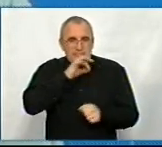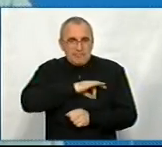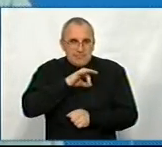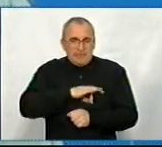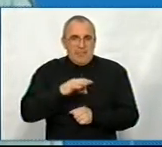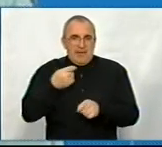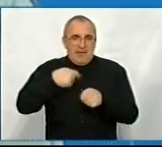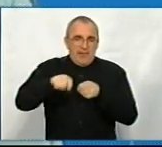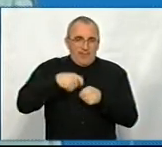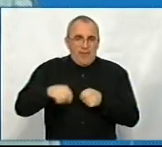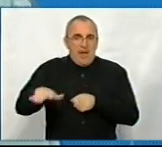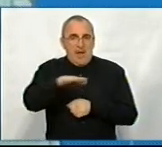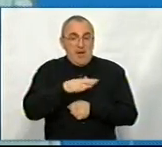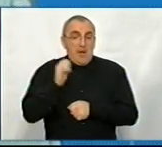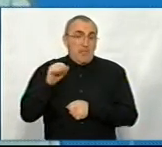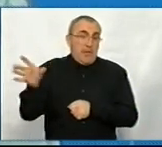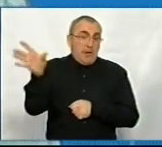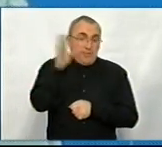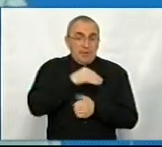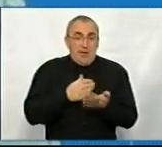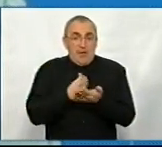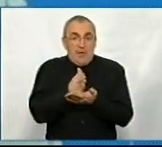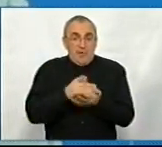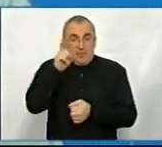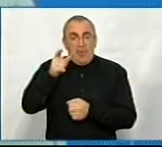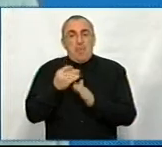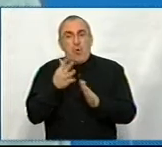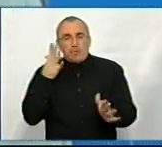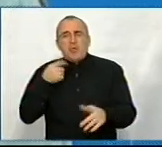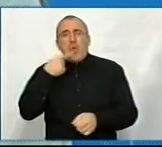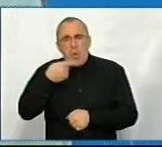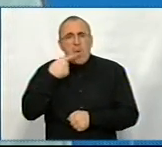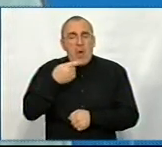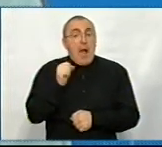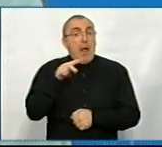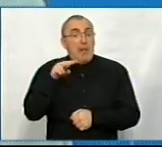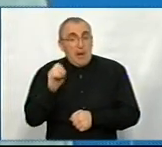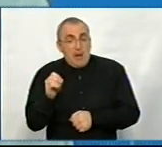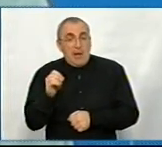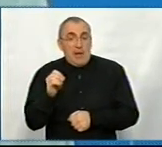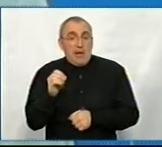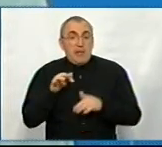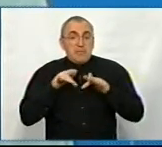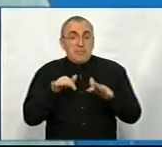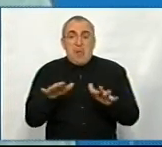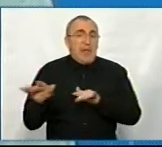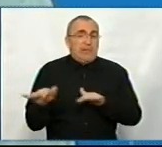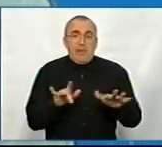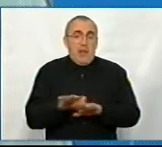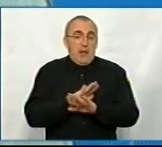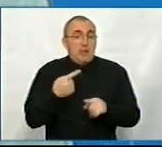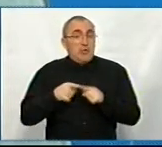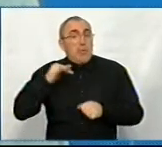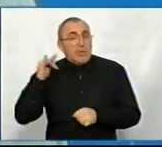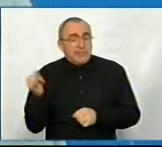приваблива галузь. І так склалося, що, мабуть, всі очільники області по черзі говорили про це, але якось справа майже не рухалася. Тому